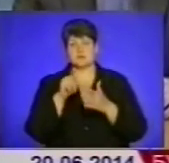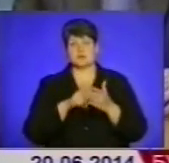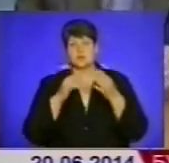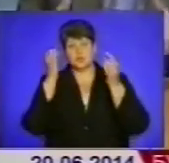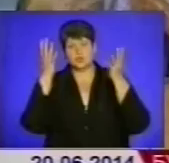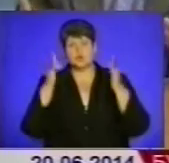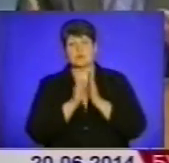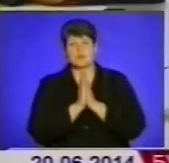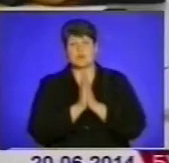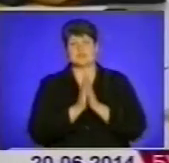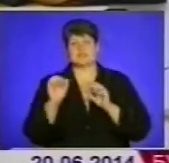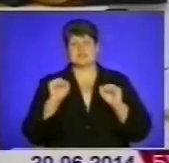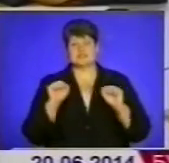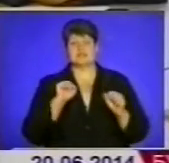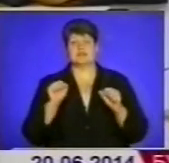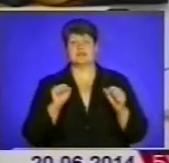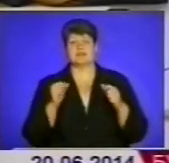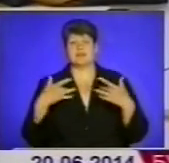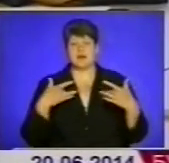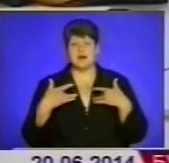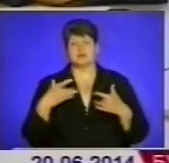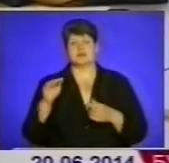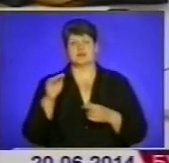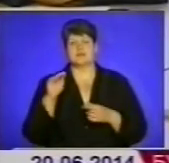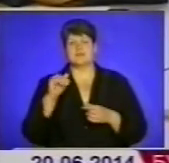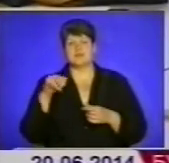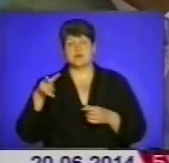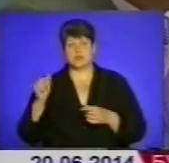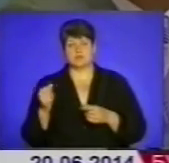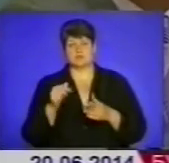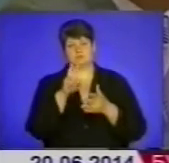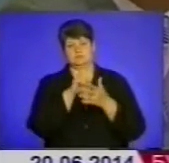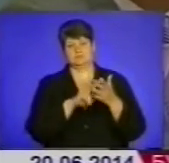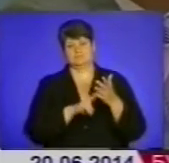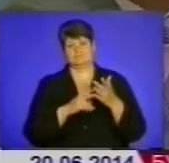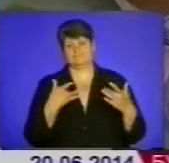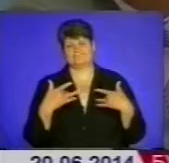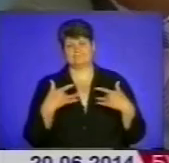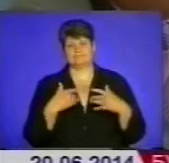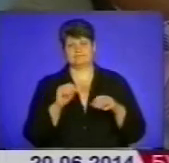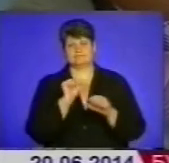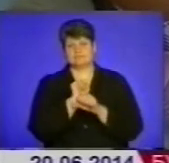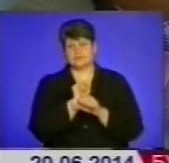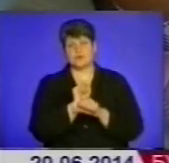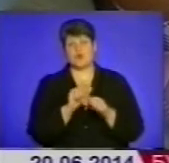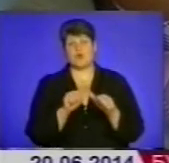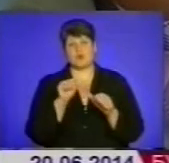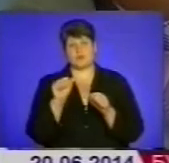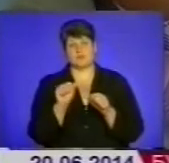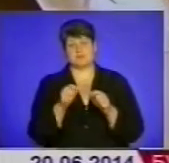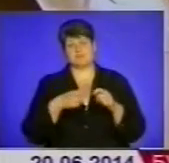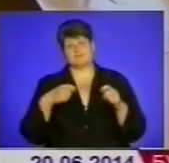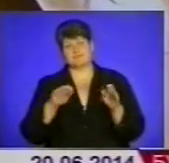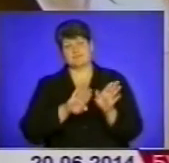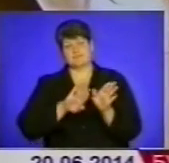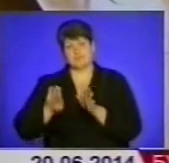керівництво філармонії, театрів, музучилища переглянути репертуар їхніх розважально-мистецьких заходів. Деякі з них відтермінувати,